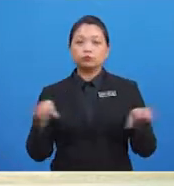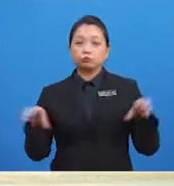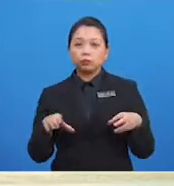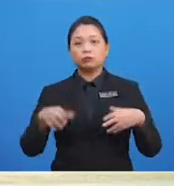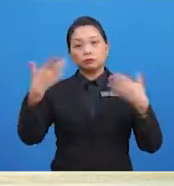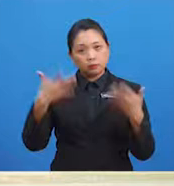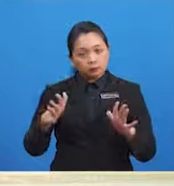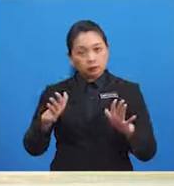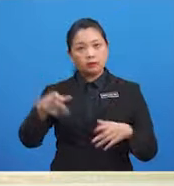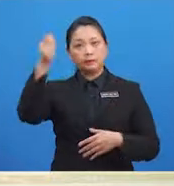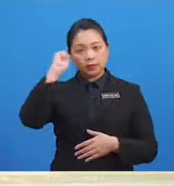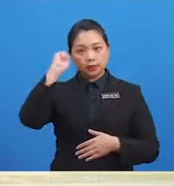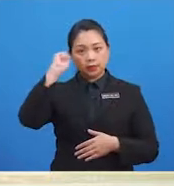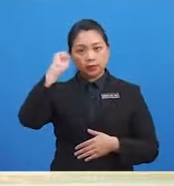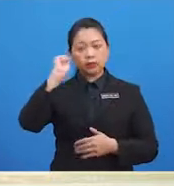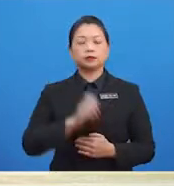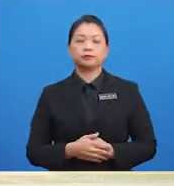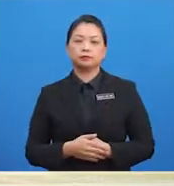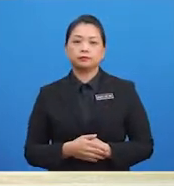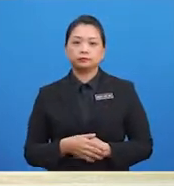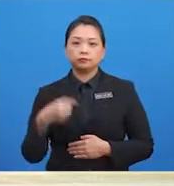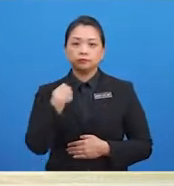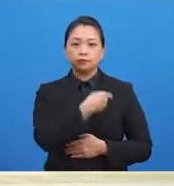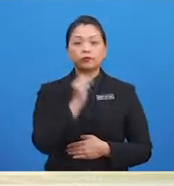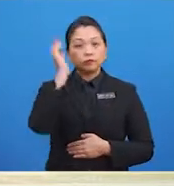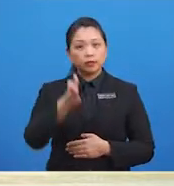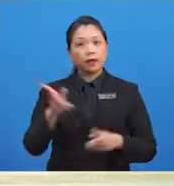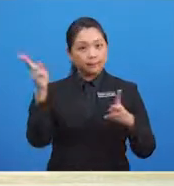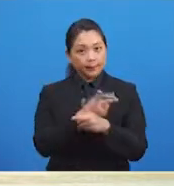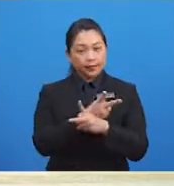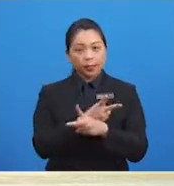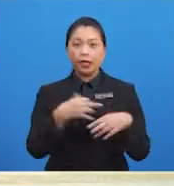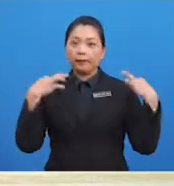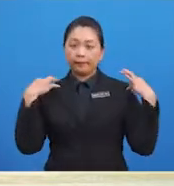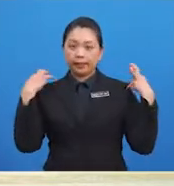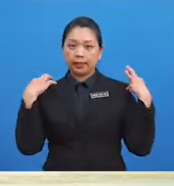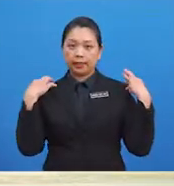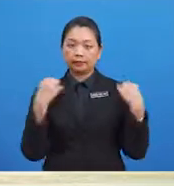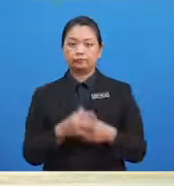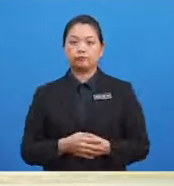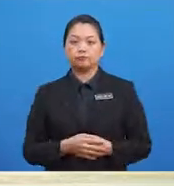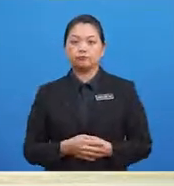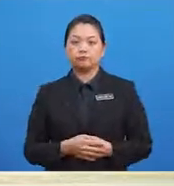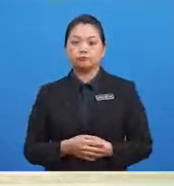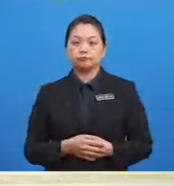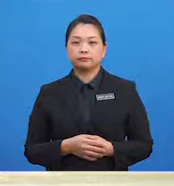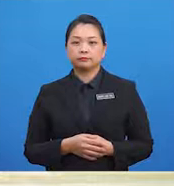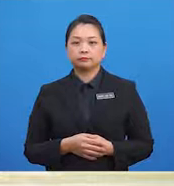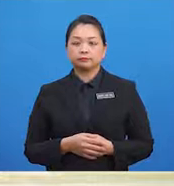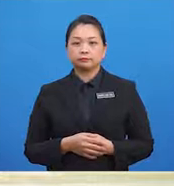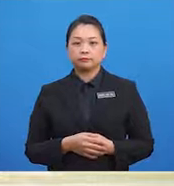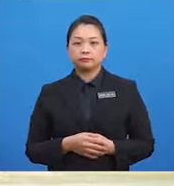Kita perlu memakai pakaian yang bersih atau yang kotor